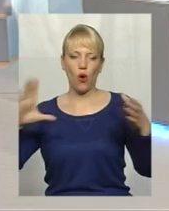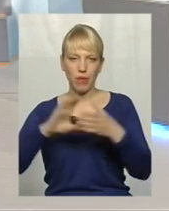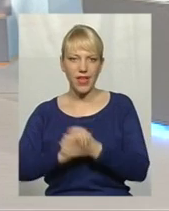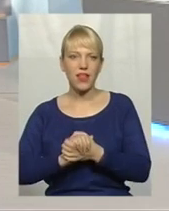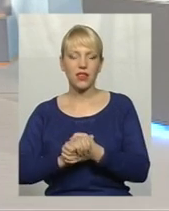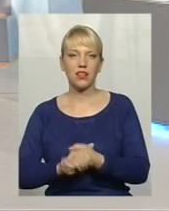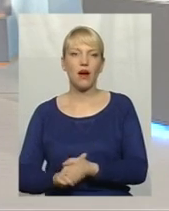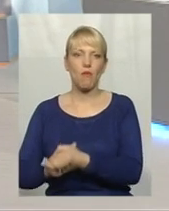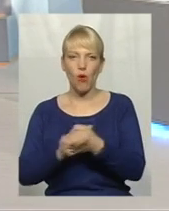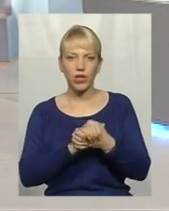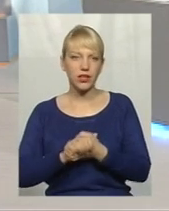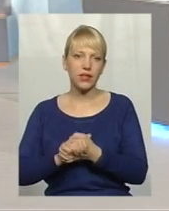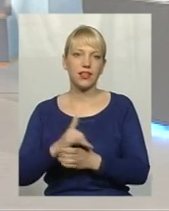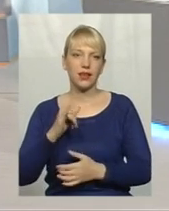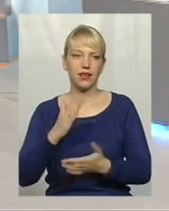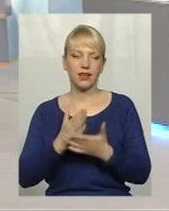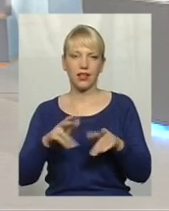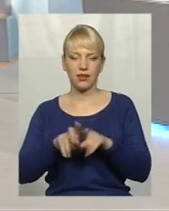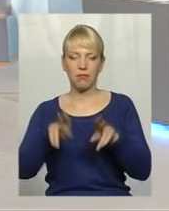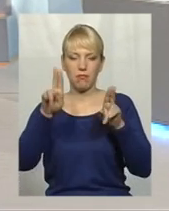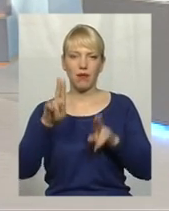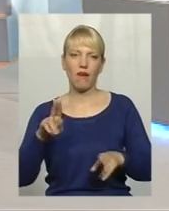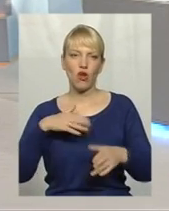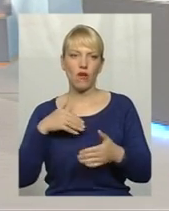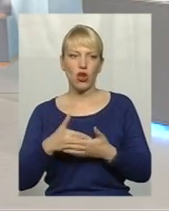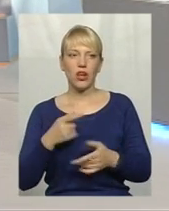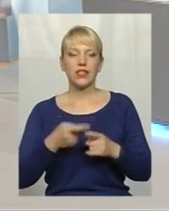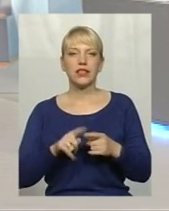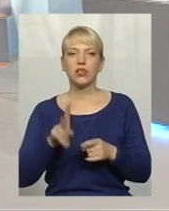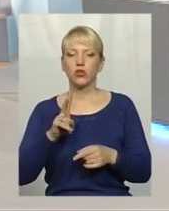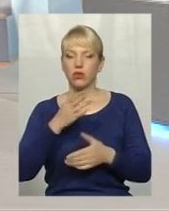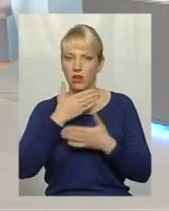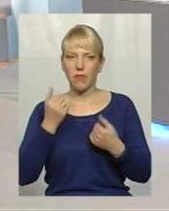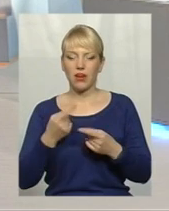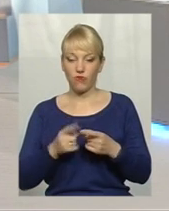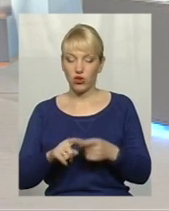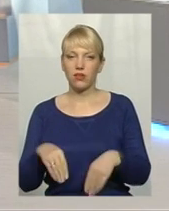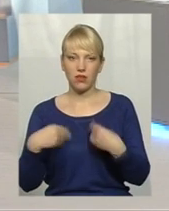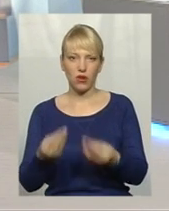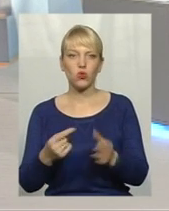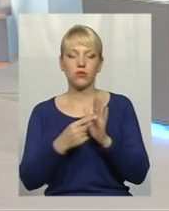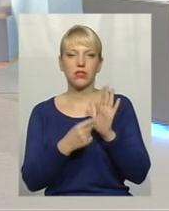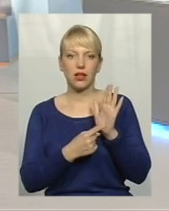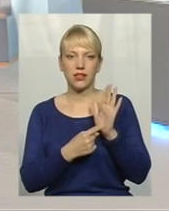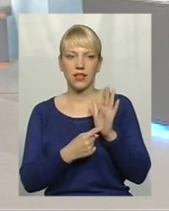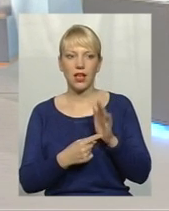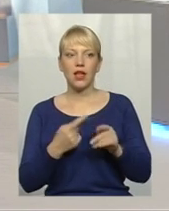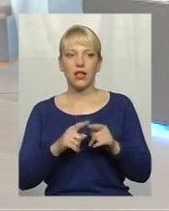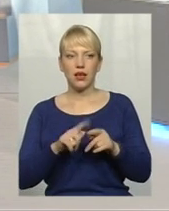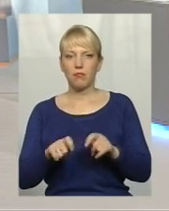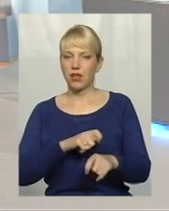І знаєте, ще є таке правило волонтерства, що ті, що не мають, вони дають, вони діляться. І хоча нам матеріально з